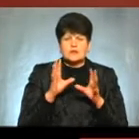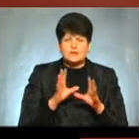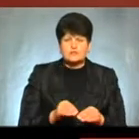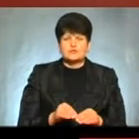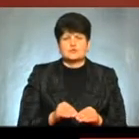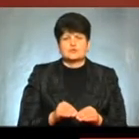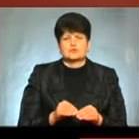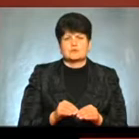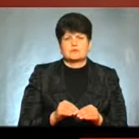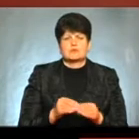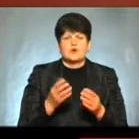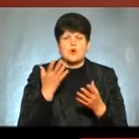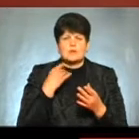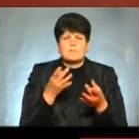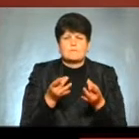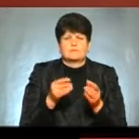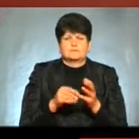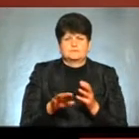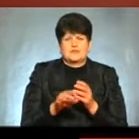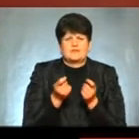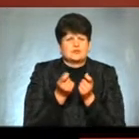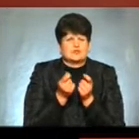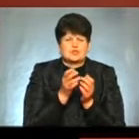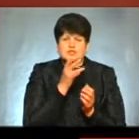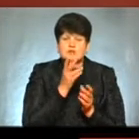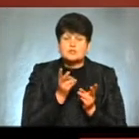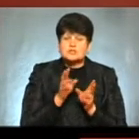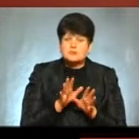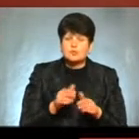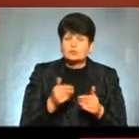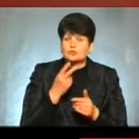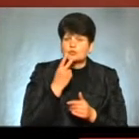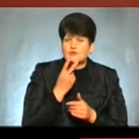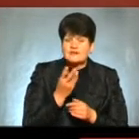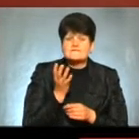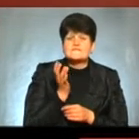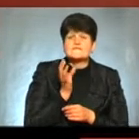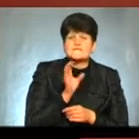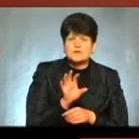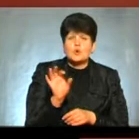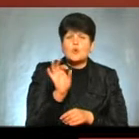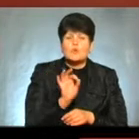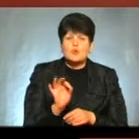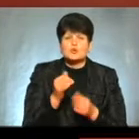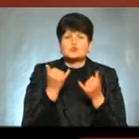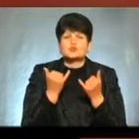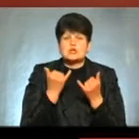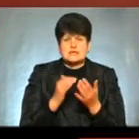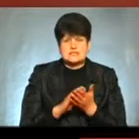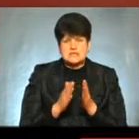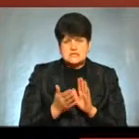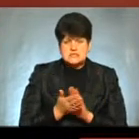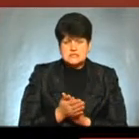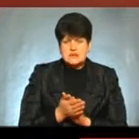поратись на грунті В нас ще зовсім трошечки часу ефіру залишилося Я пропоную зараз глянути відеоматеріал про сучасний стан,